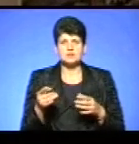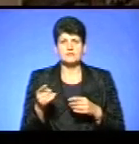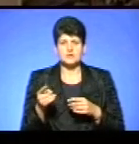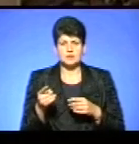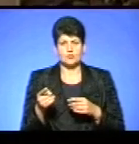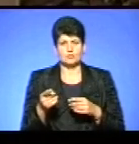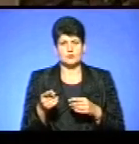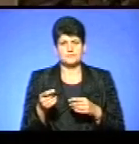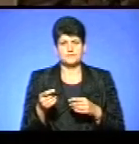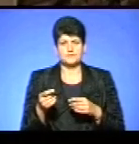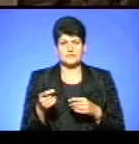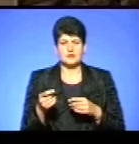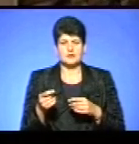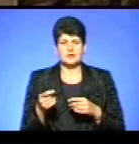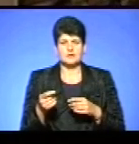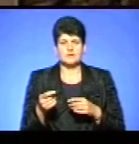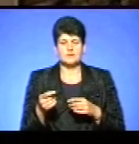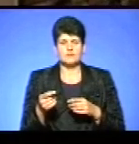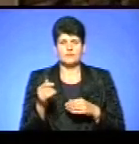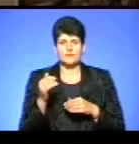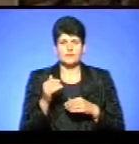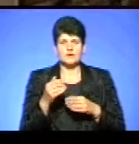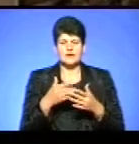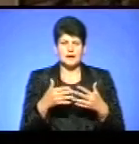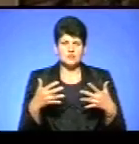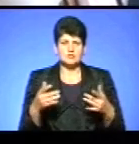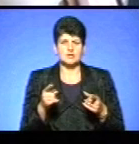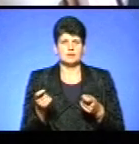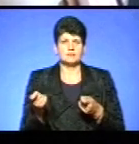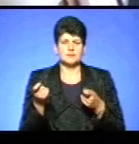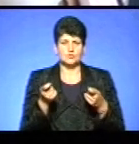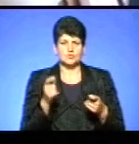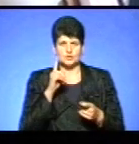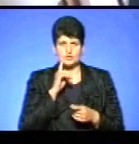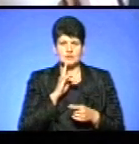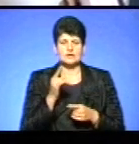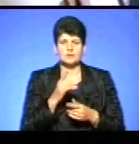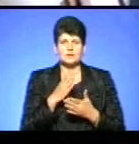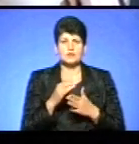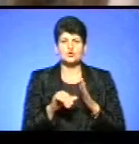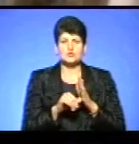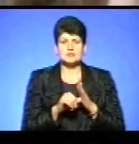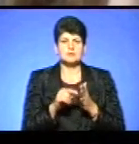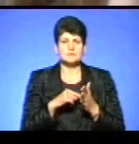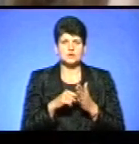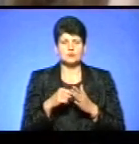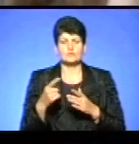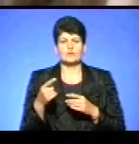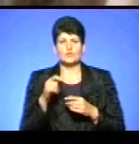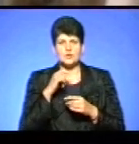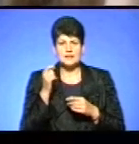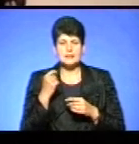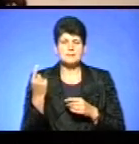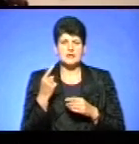виявища та прикласні речі, які приносять на солоду». Тернопіль став шостим обласним центром в Україні і